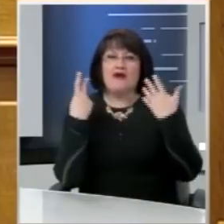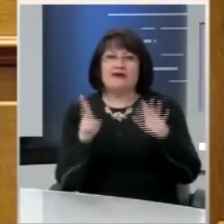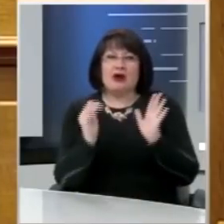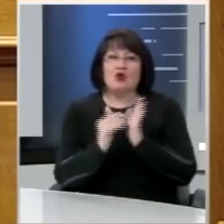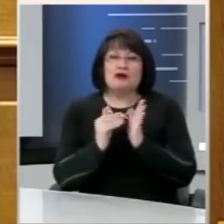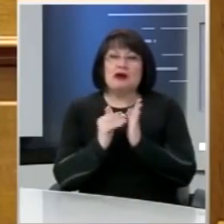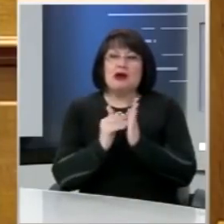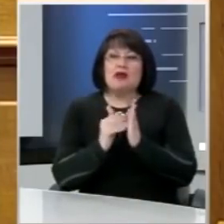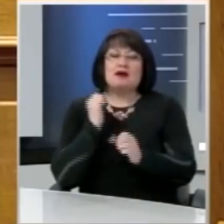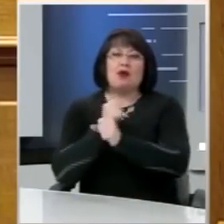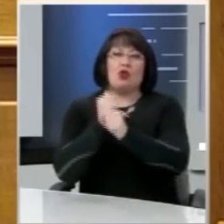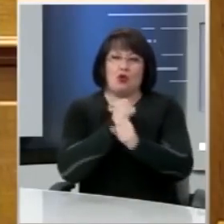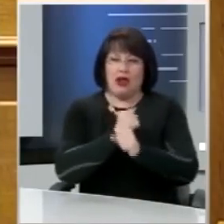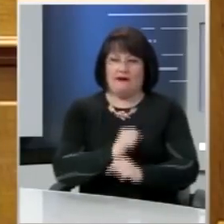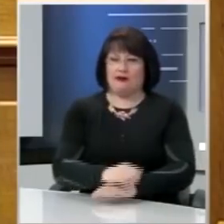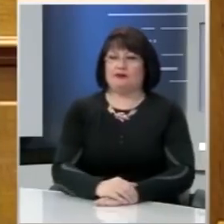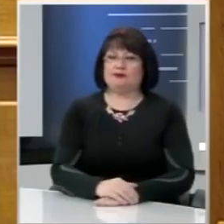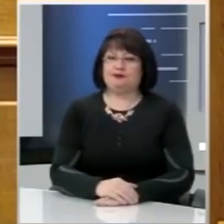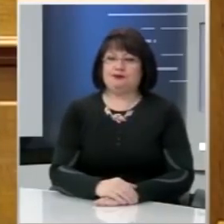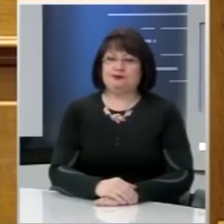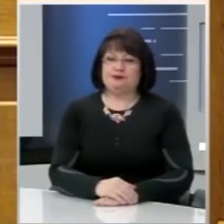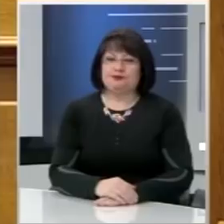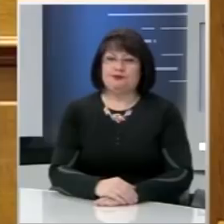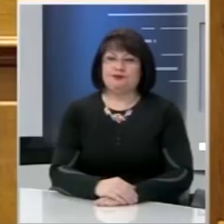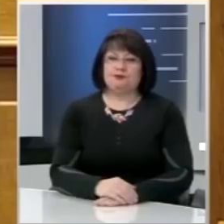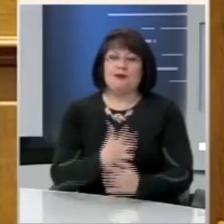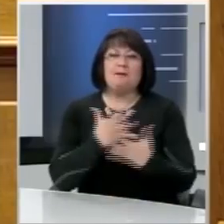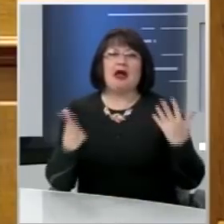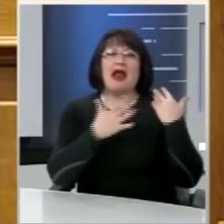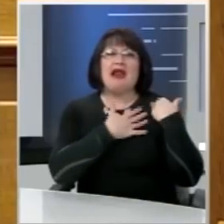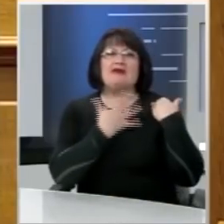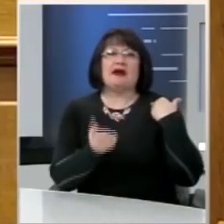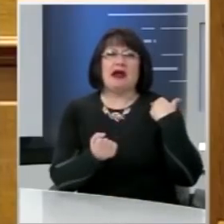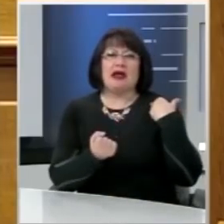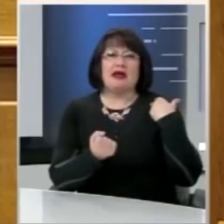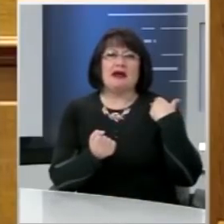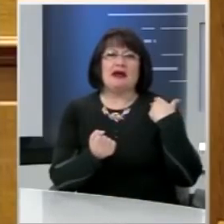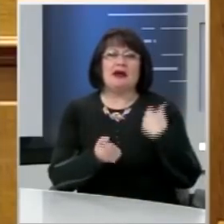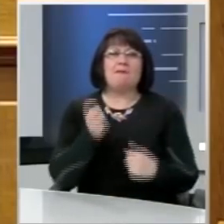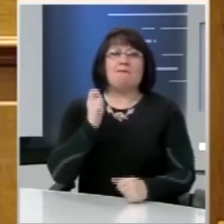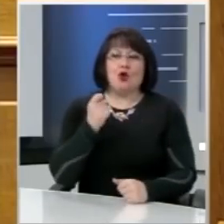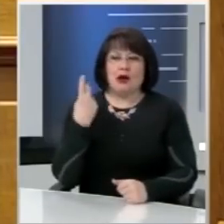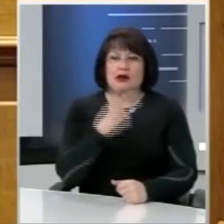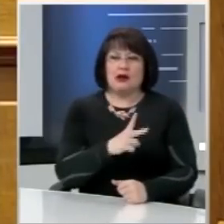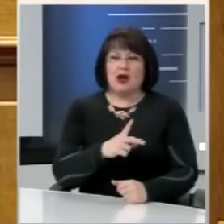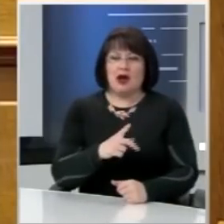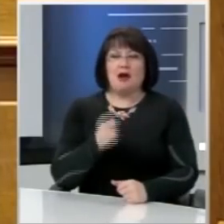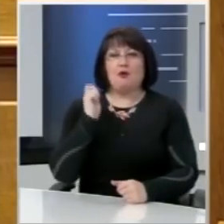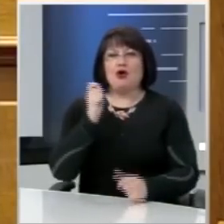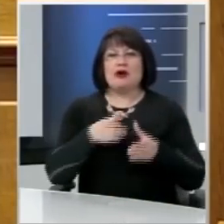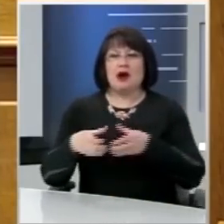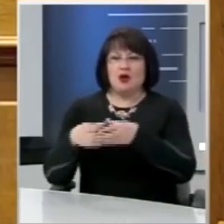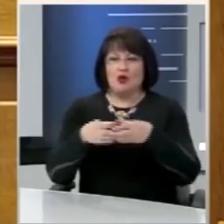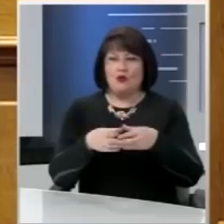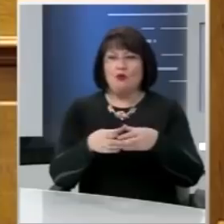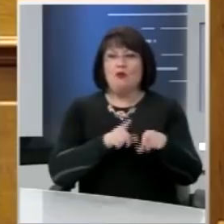.000 εργαζόμενους. Οι μεγάλες ευθύνες των συγκεκριμένων πολιτικών δυνάμεων αφορούν